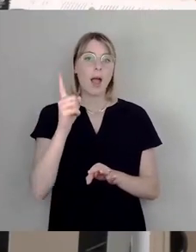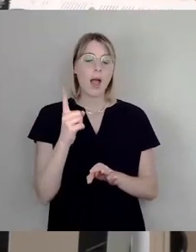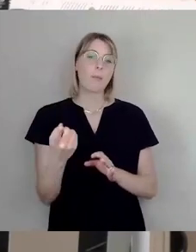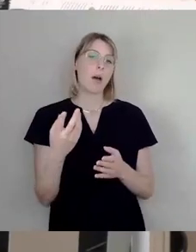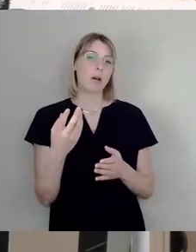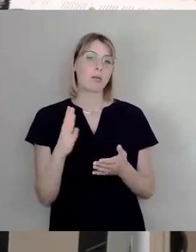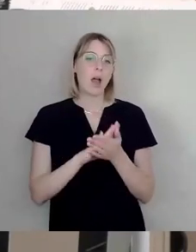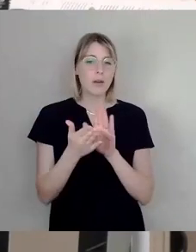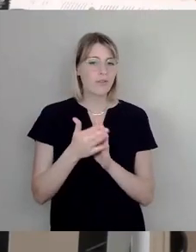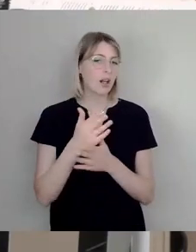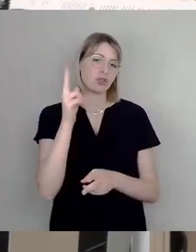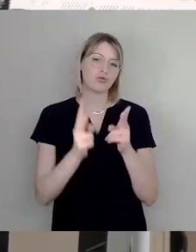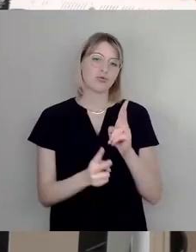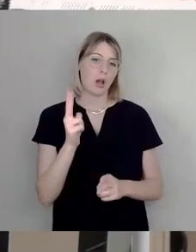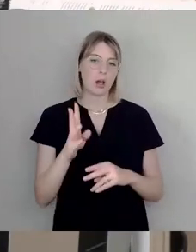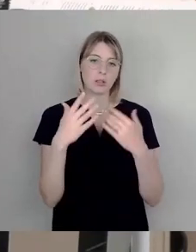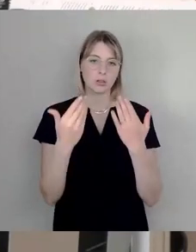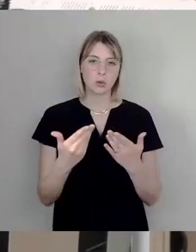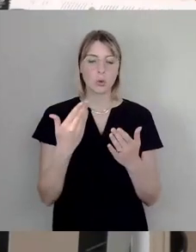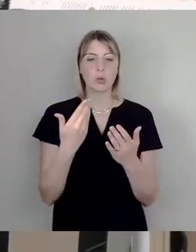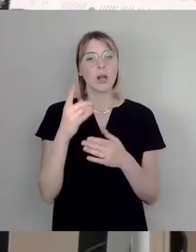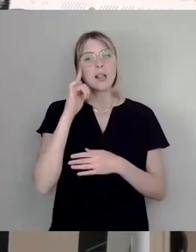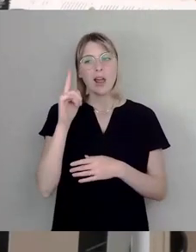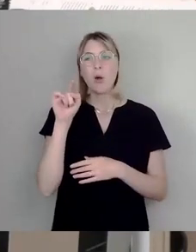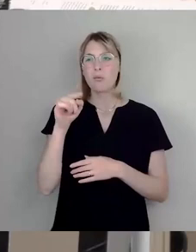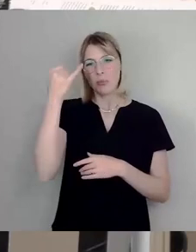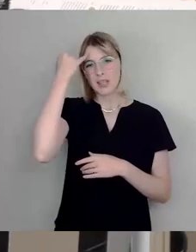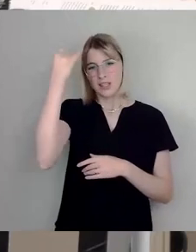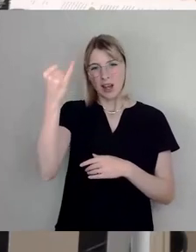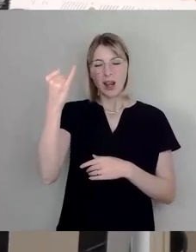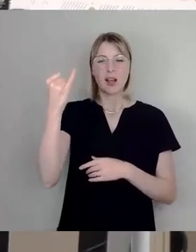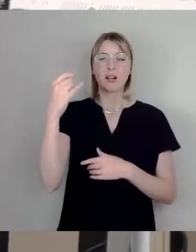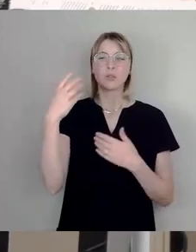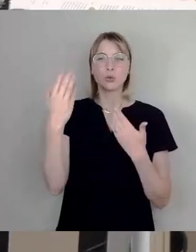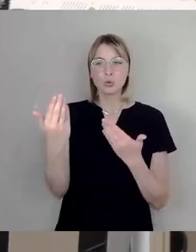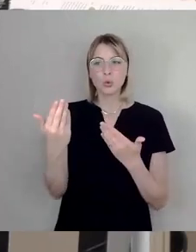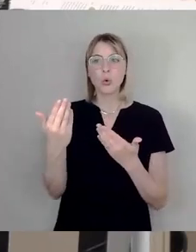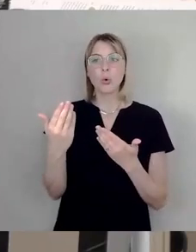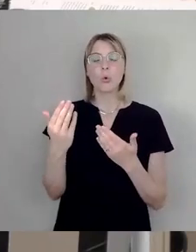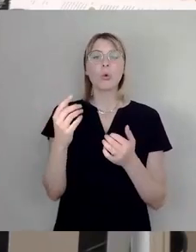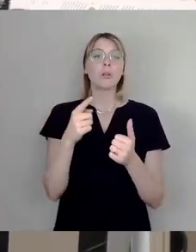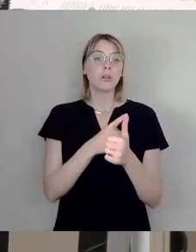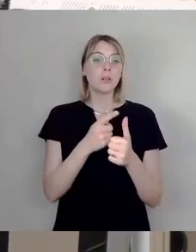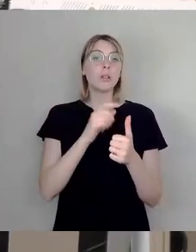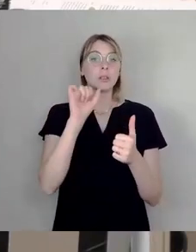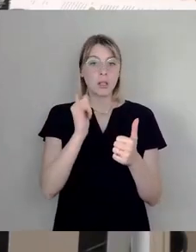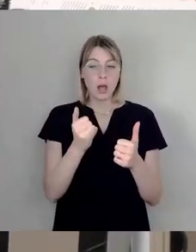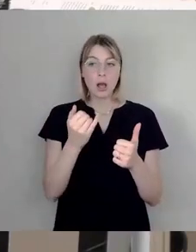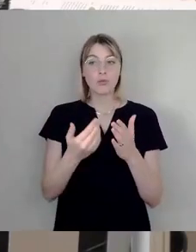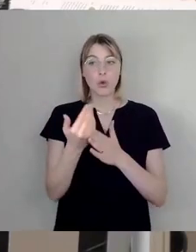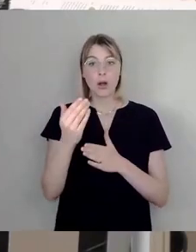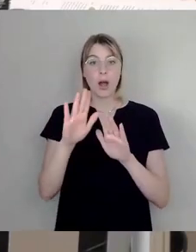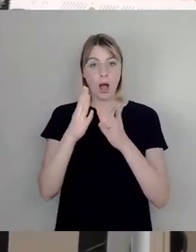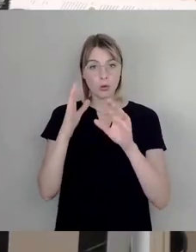Und ich finde, das ist eine Idee, wo man sagen kann, lass uns das machen, mit dem neuen Haushalt. Wo